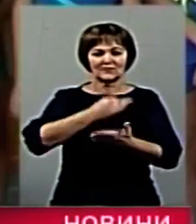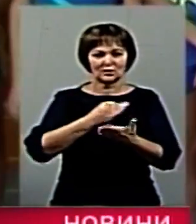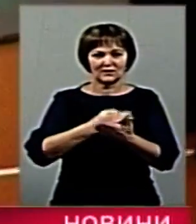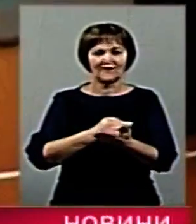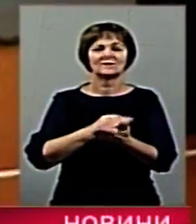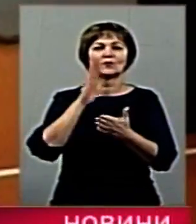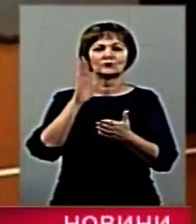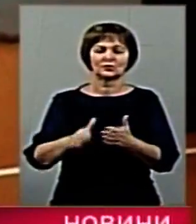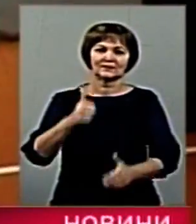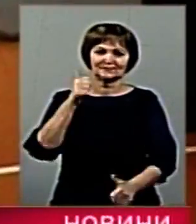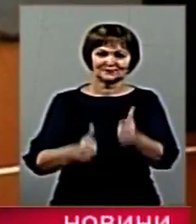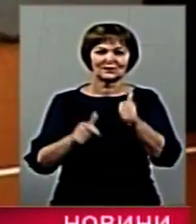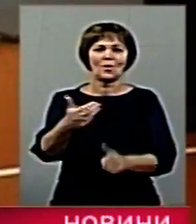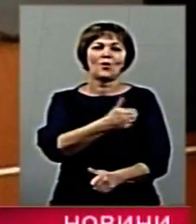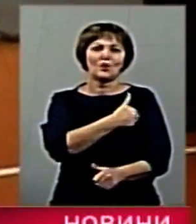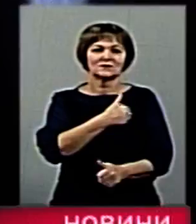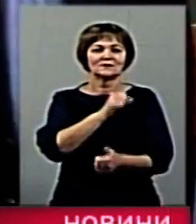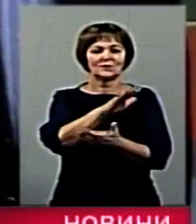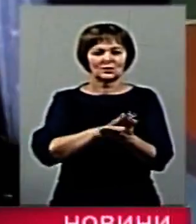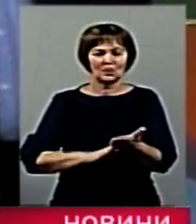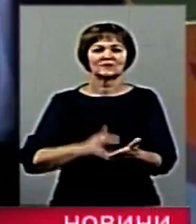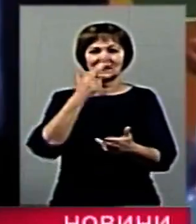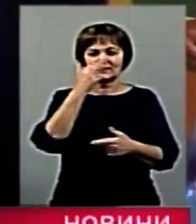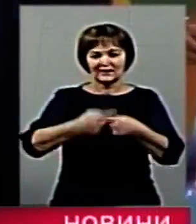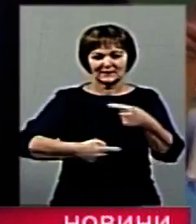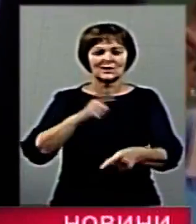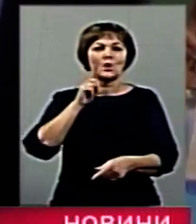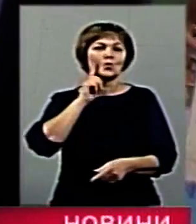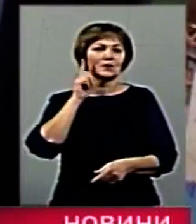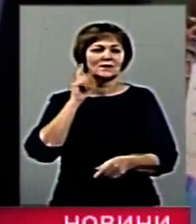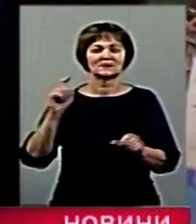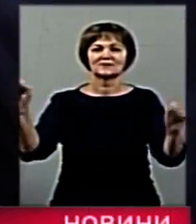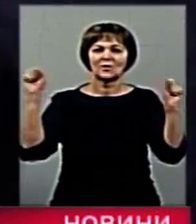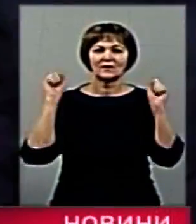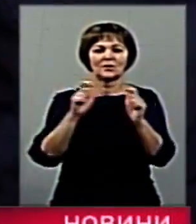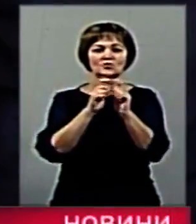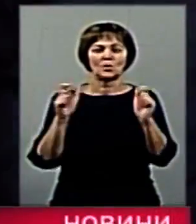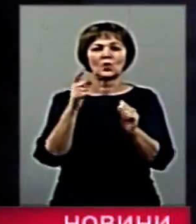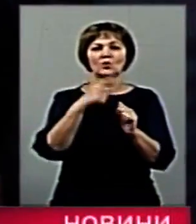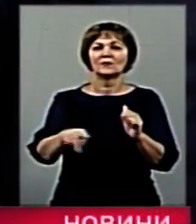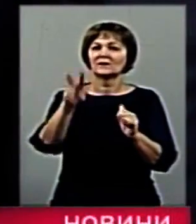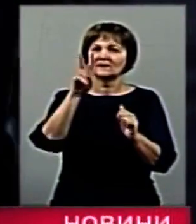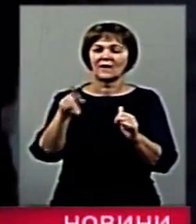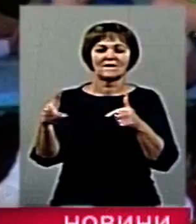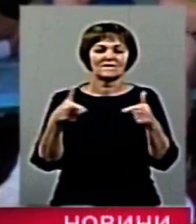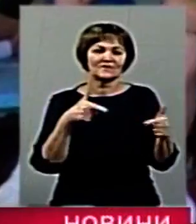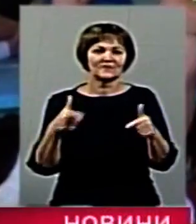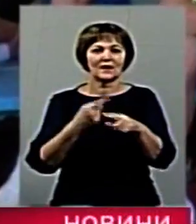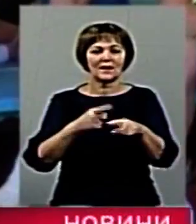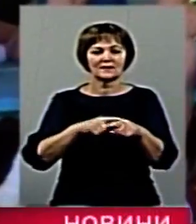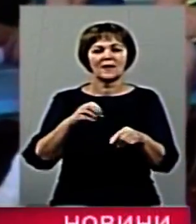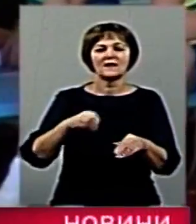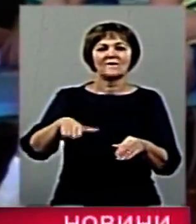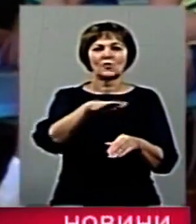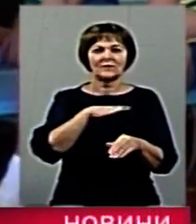кожен з них мріє продовжити спортивні традиції дитячої нацької спортивної школи номер два, яка виховала багатьох призерів, європейських